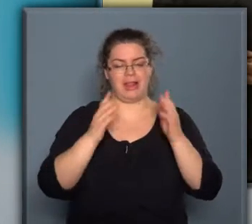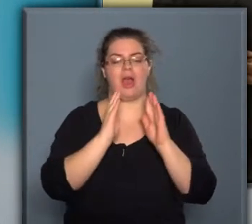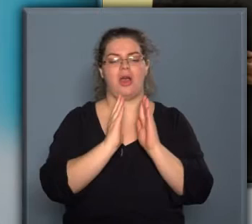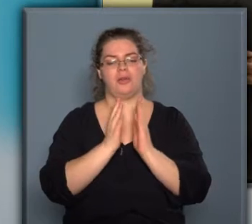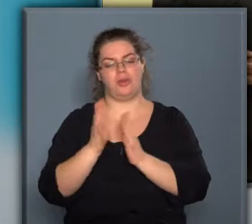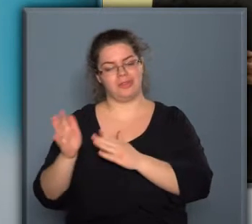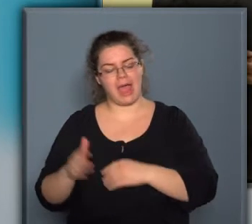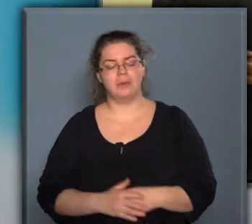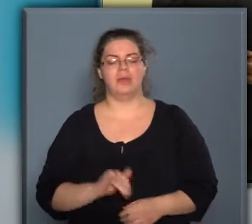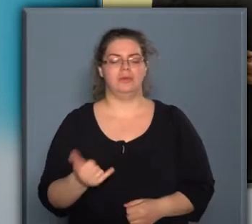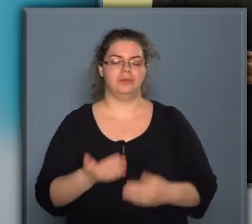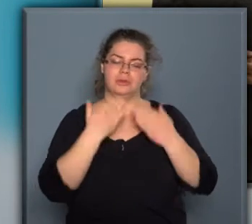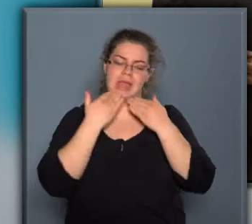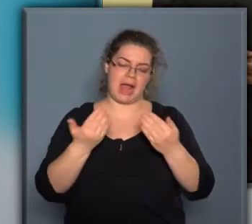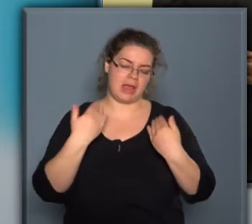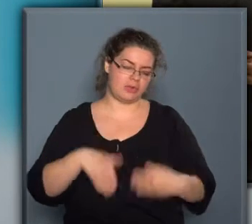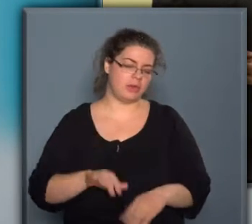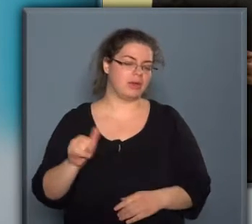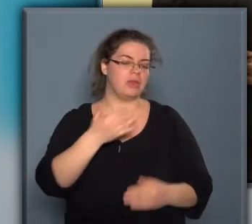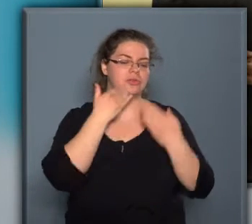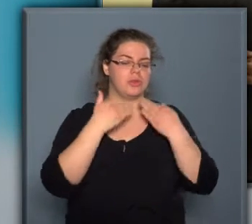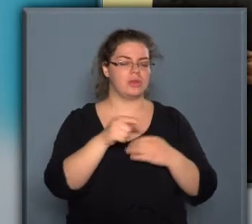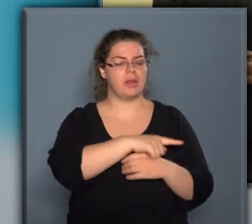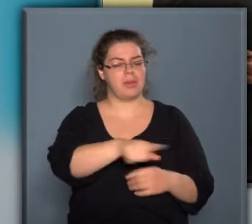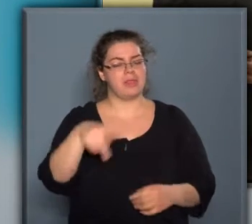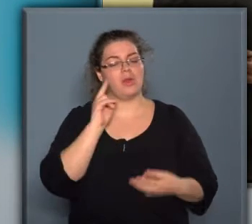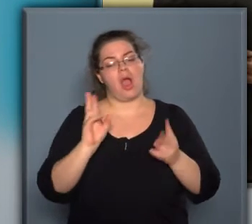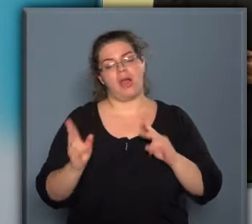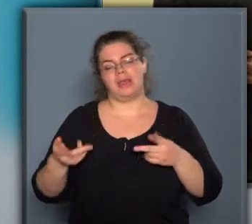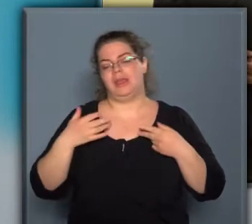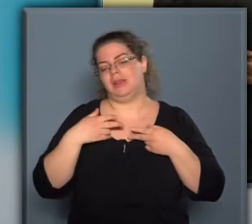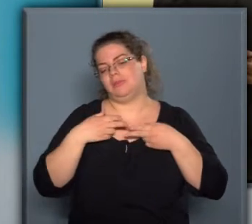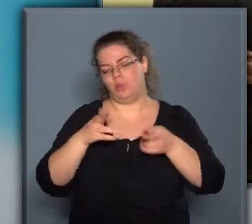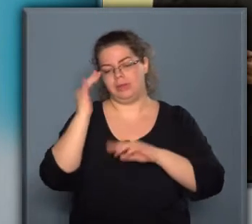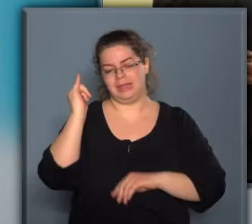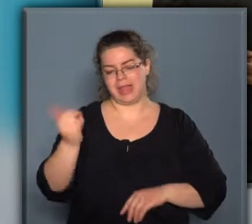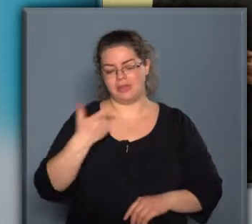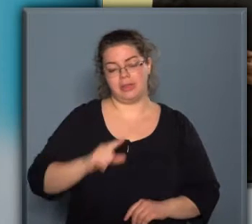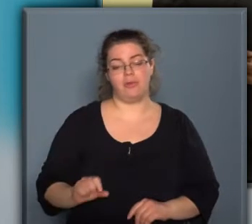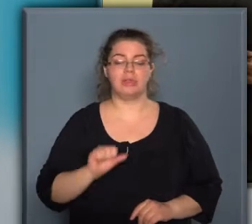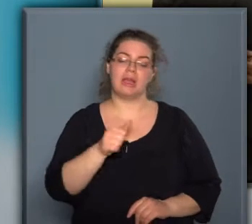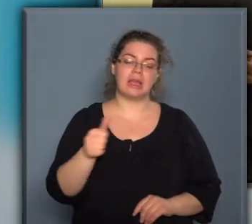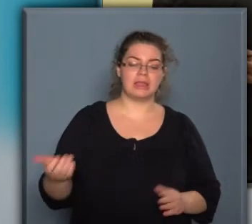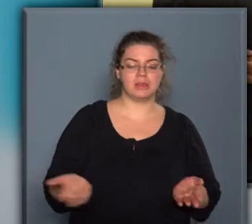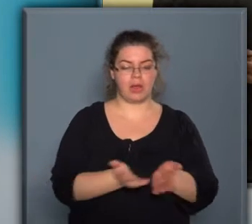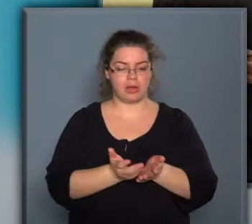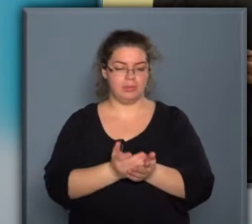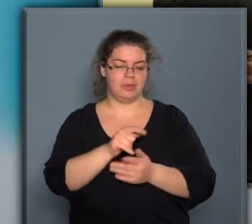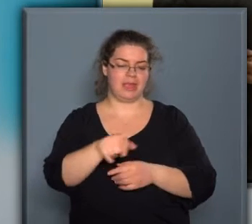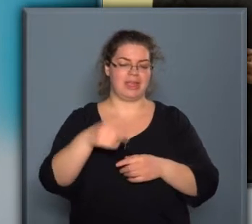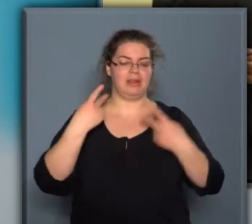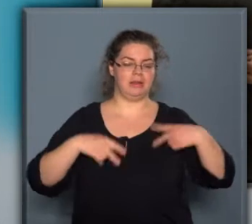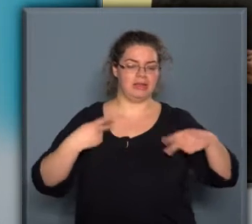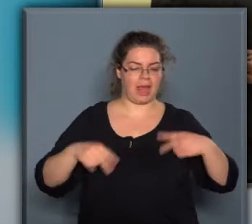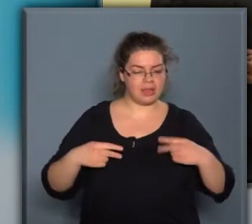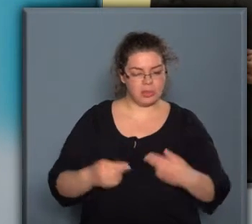könyvtárban. Úgyhogy nagyon hálás vagyok. Nagyon köszönöm azoknak, akik úti társaim voltak egy-egy alkalommal, ezeken a